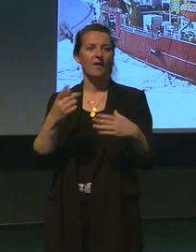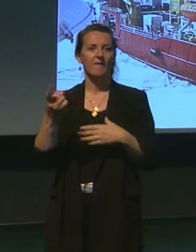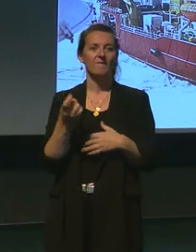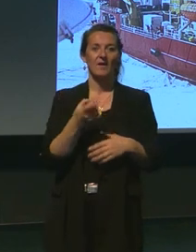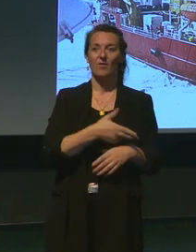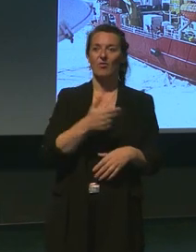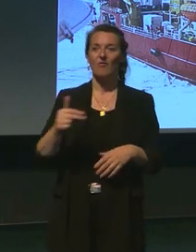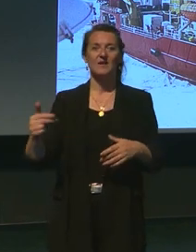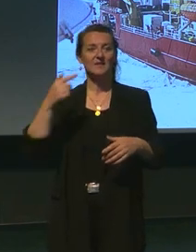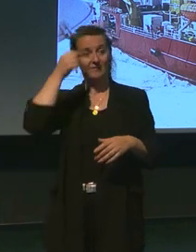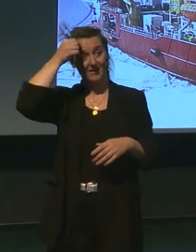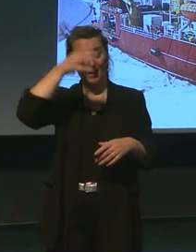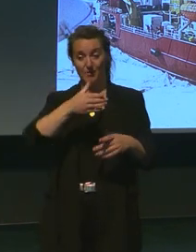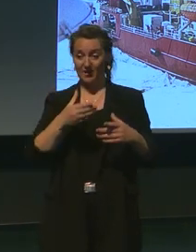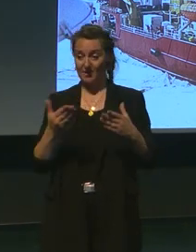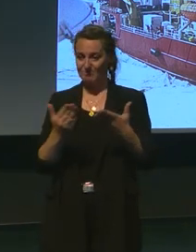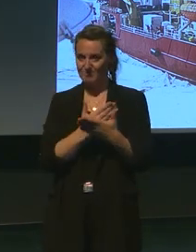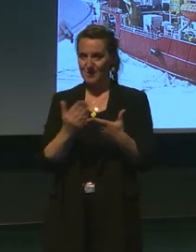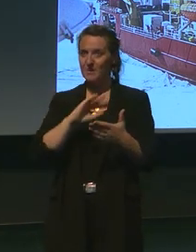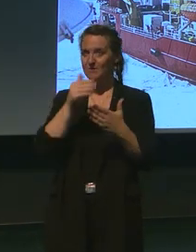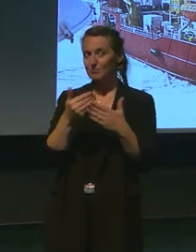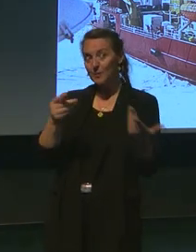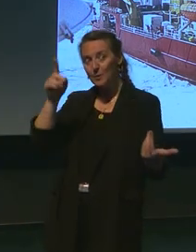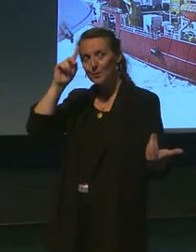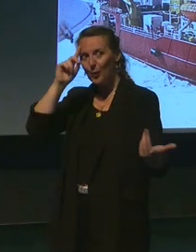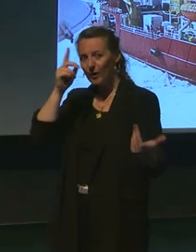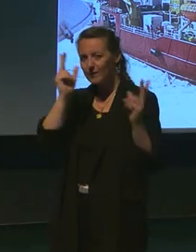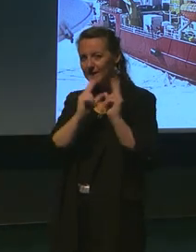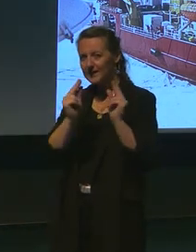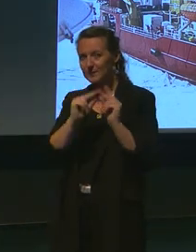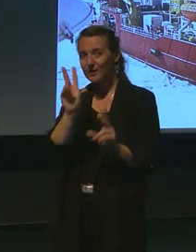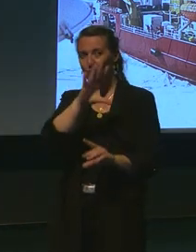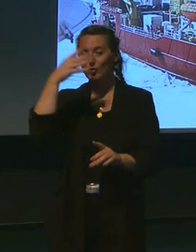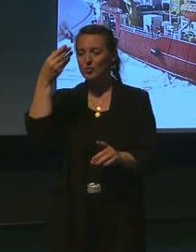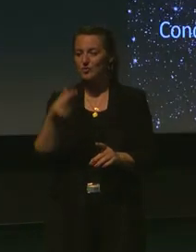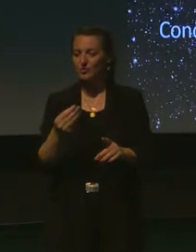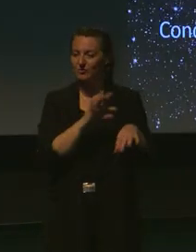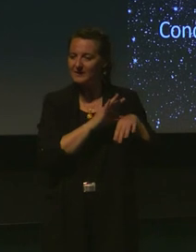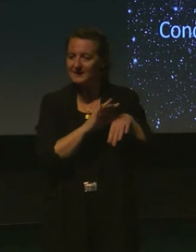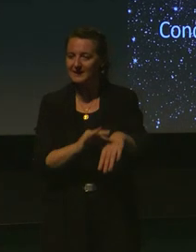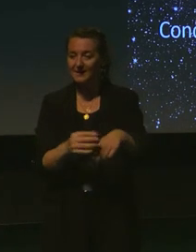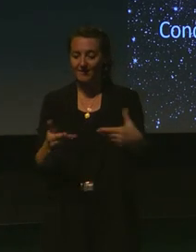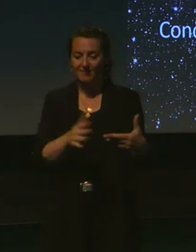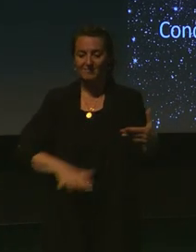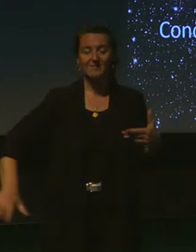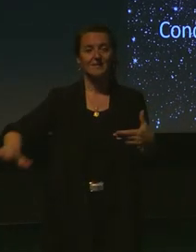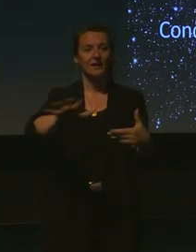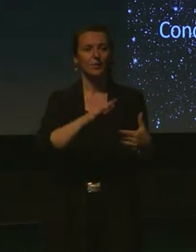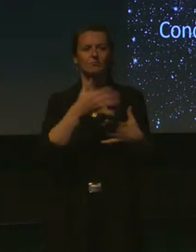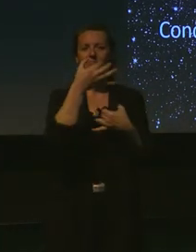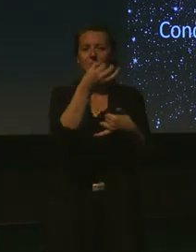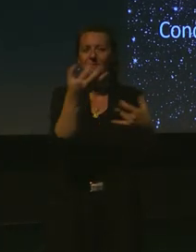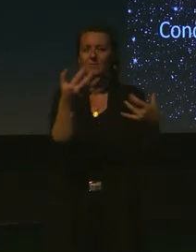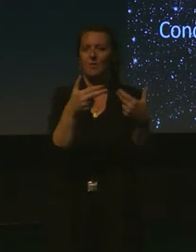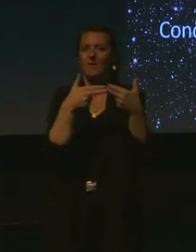Américains. Alors, je parle de tout ça parce que je le dis, on nous amène dans ces territoires-là. Et bien, précisément, je vais